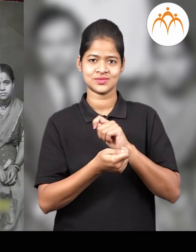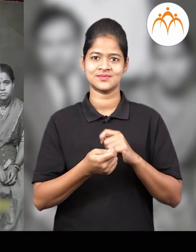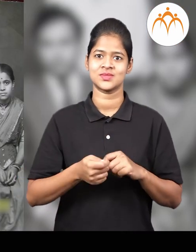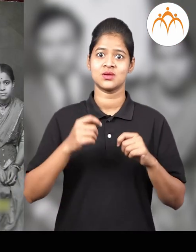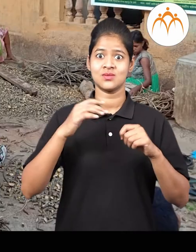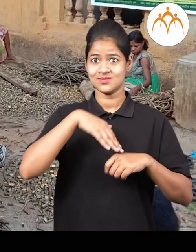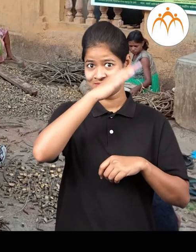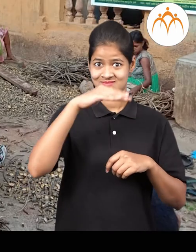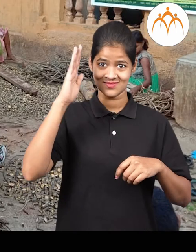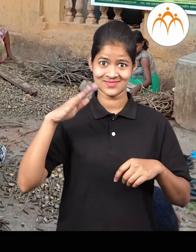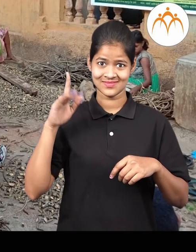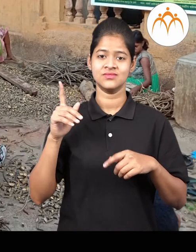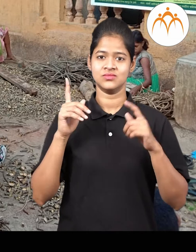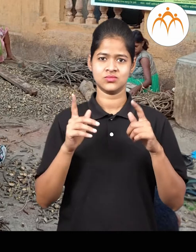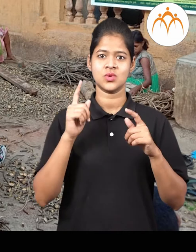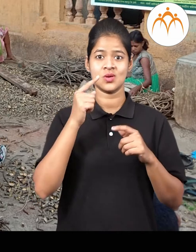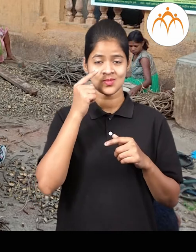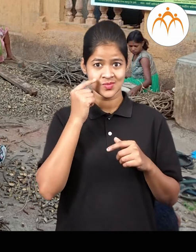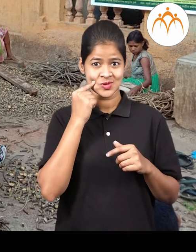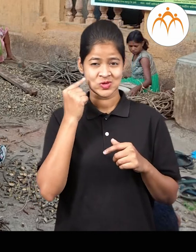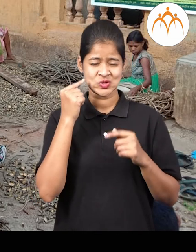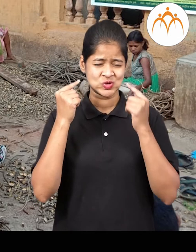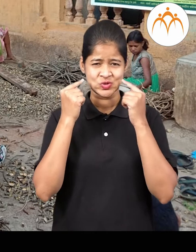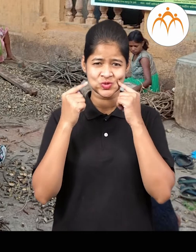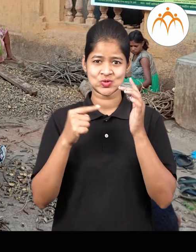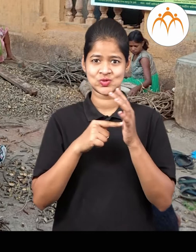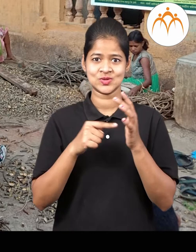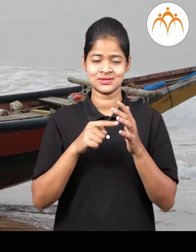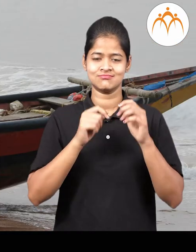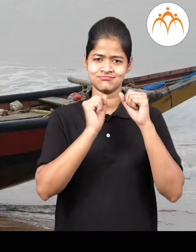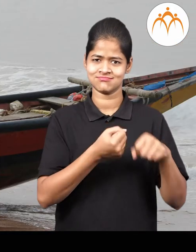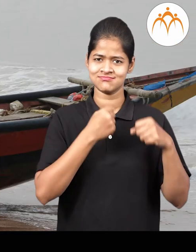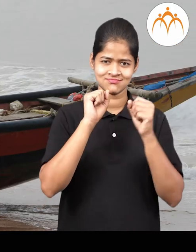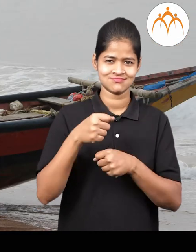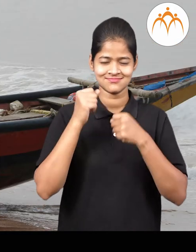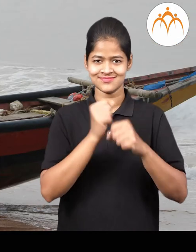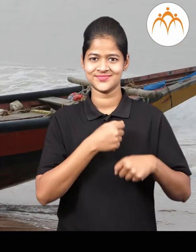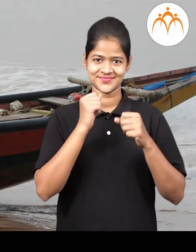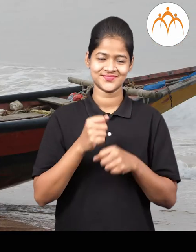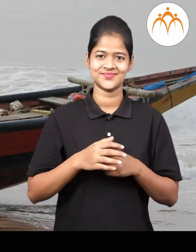दर्या खोरी, काटे कुटे, कोली,